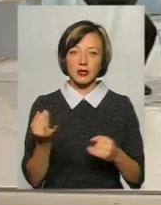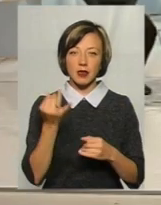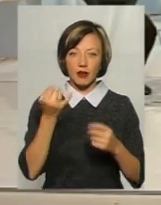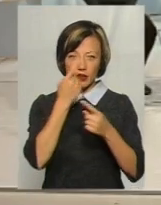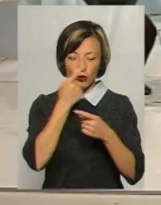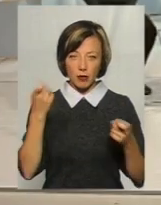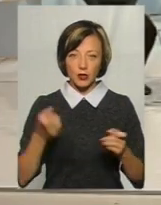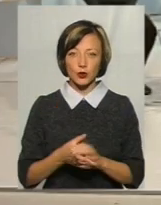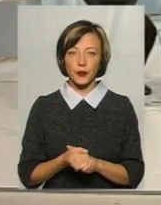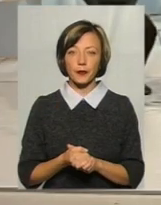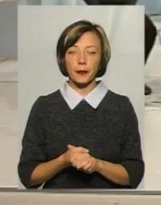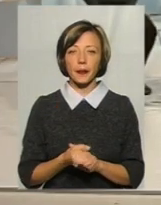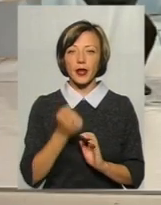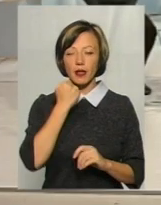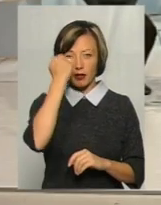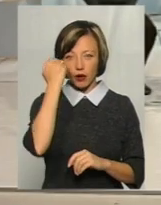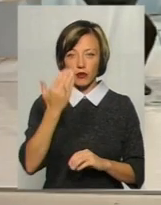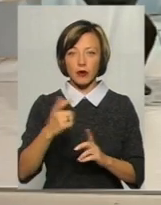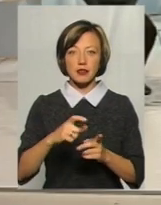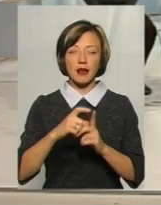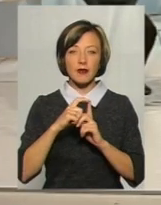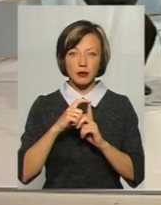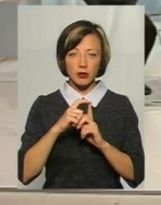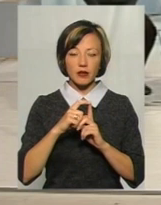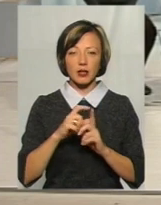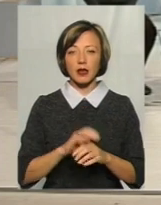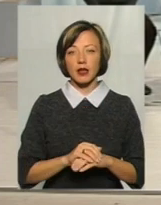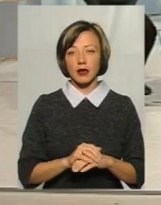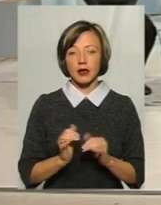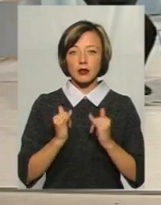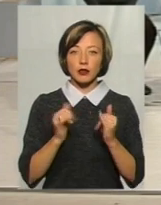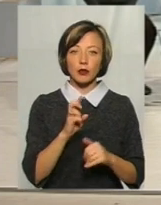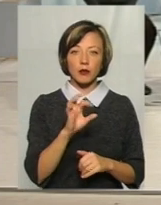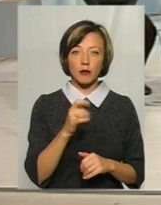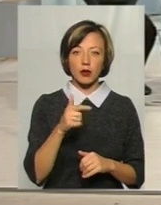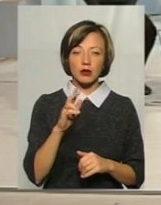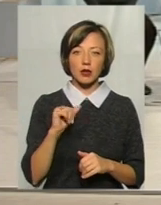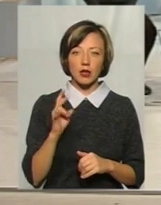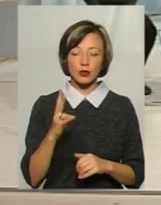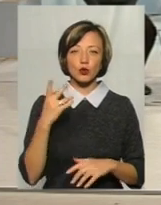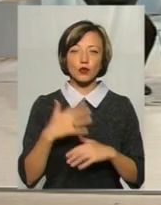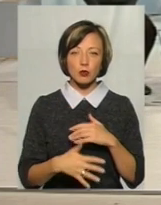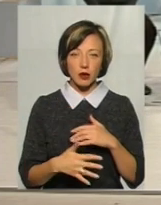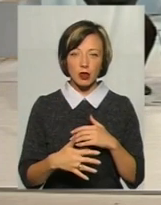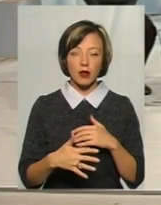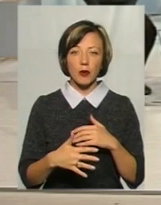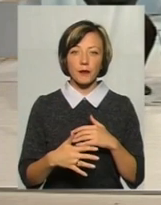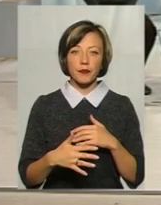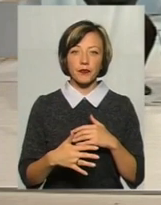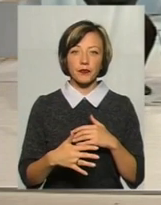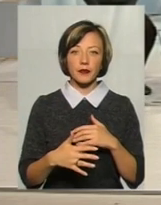Пані Івановно, дякую вам за відповідь. Богдане, зрозуміло, вихід на